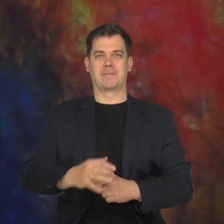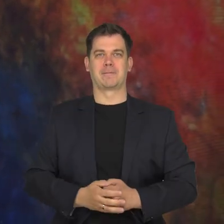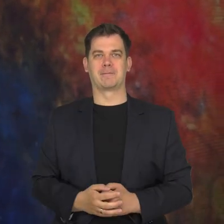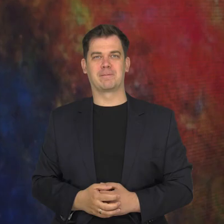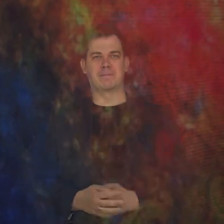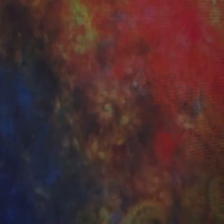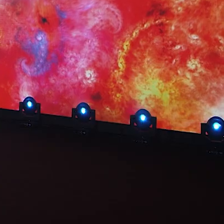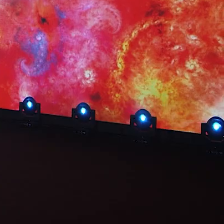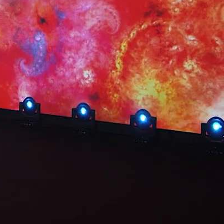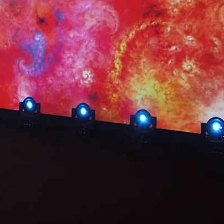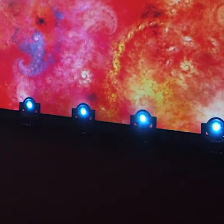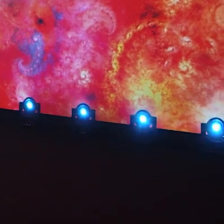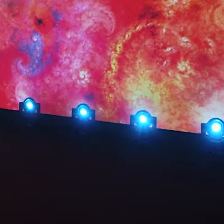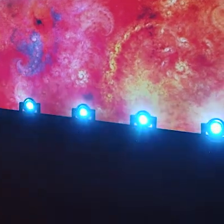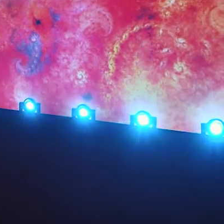nadchodzący piątek.